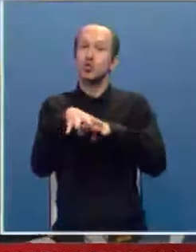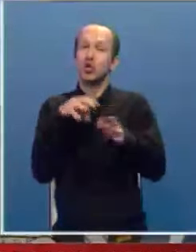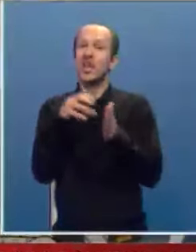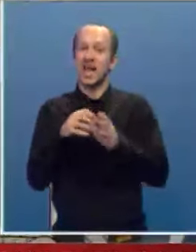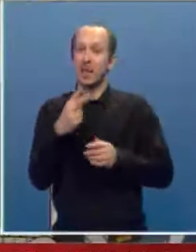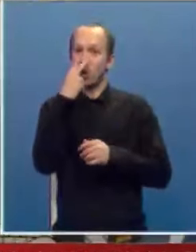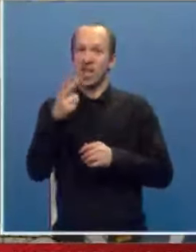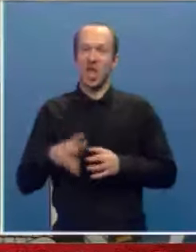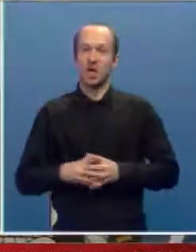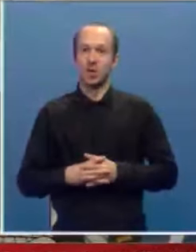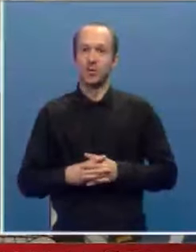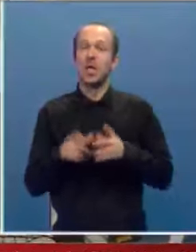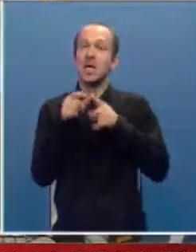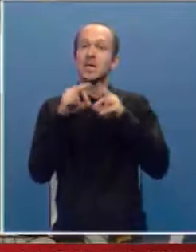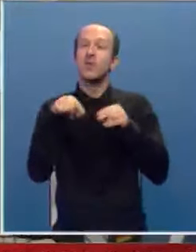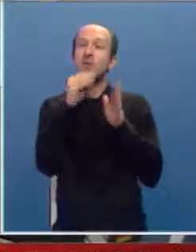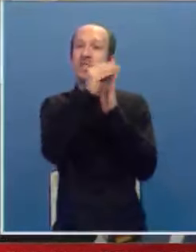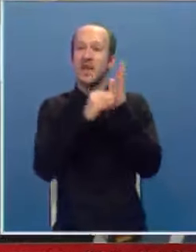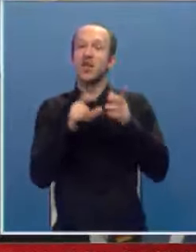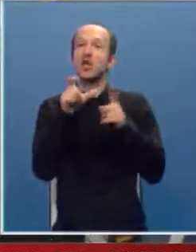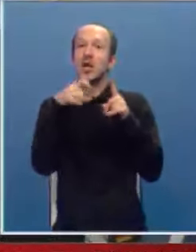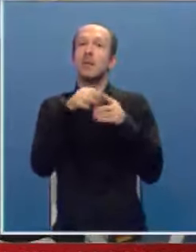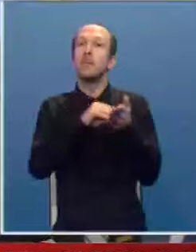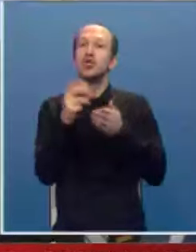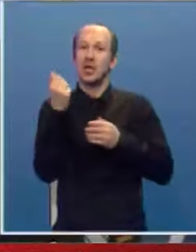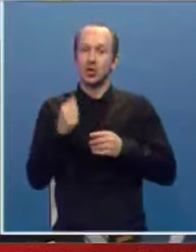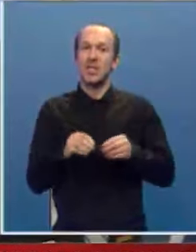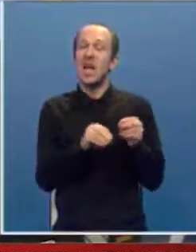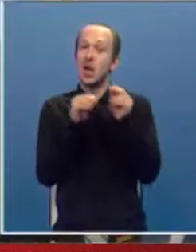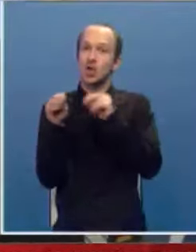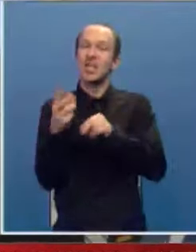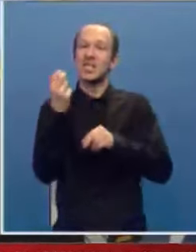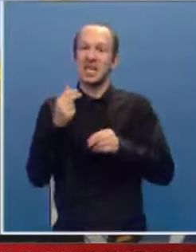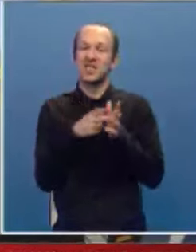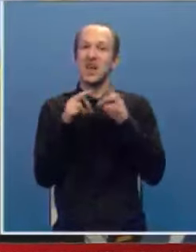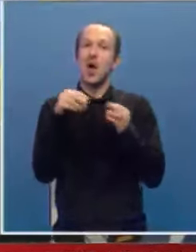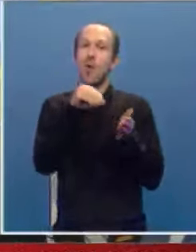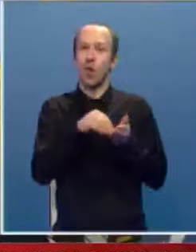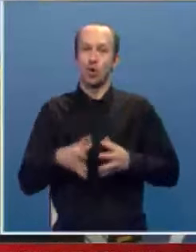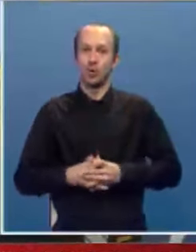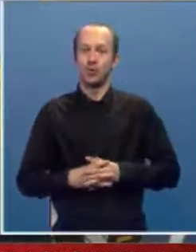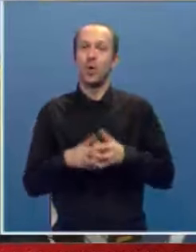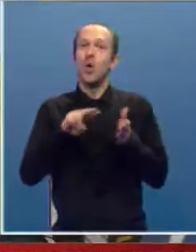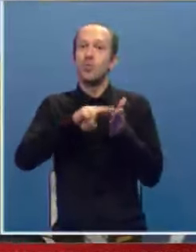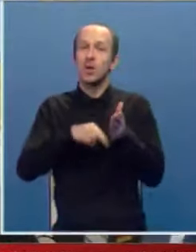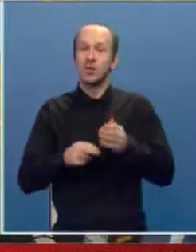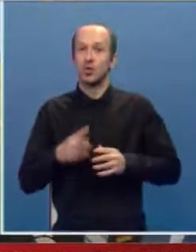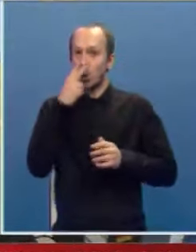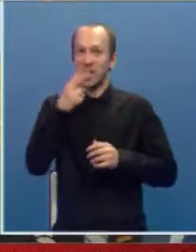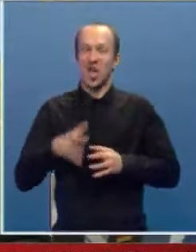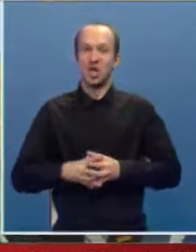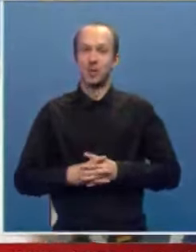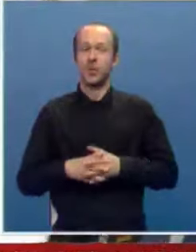grada. Pogledajte, sa ovih stavki, čak i pišu iznosi, realocirajte sredstva na ovo. U potpise, pogledajte,